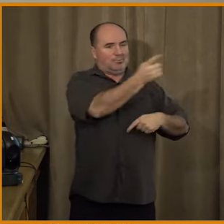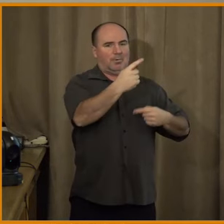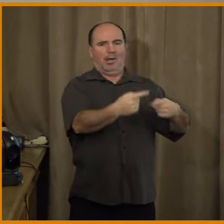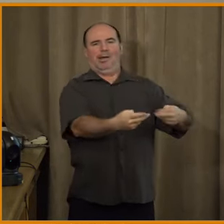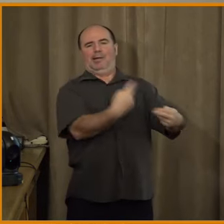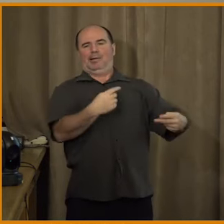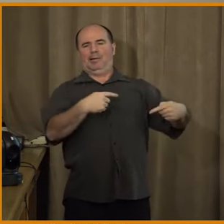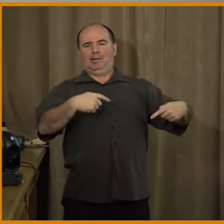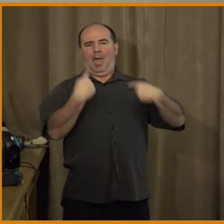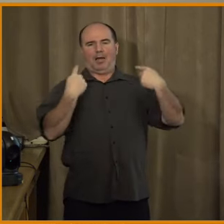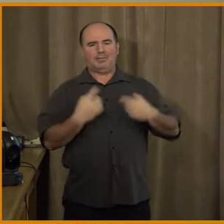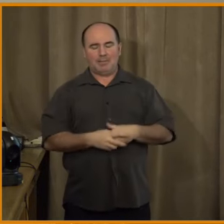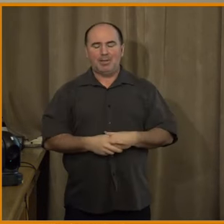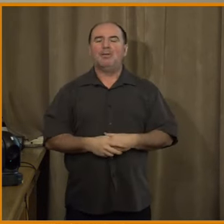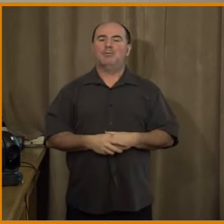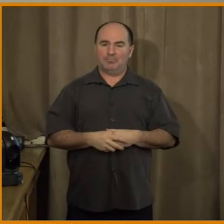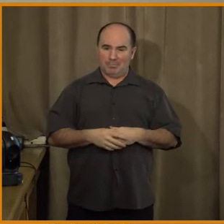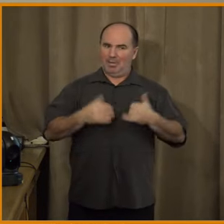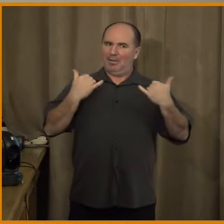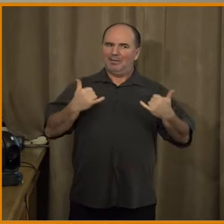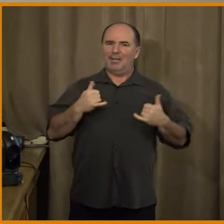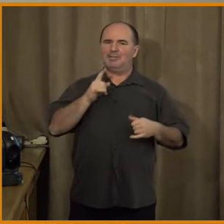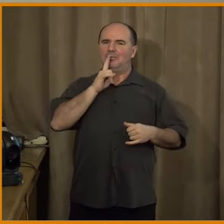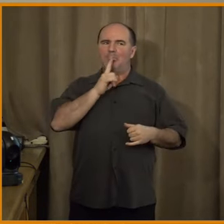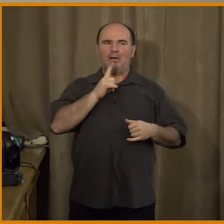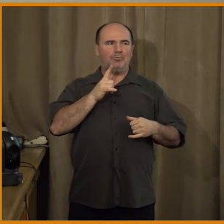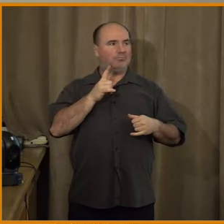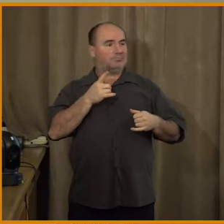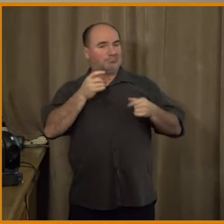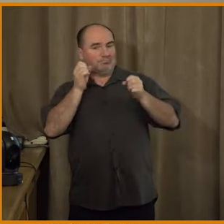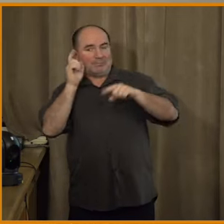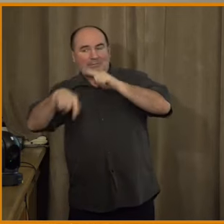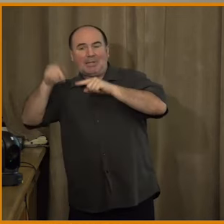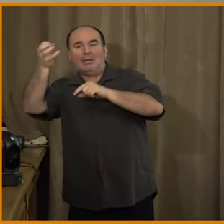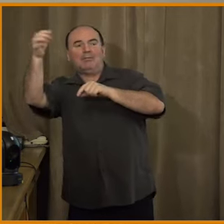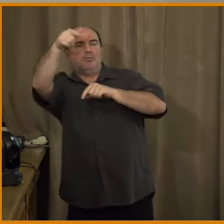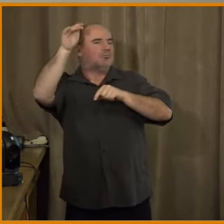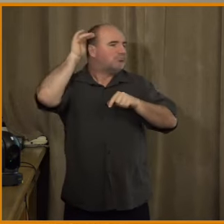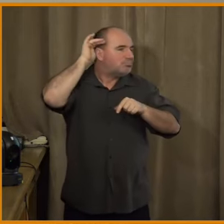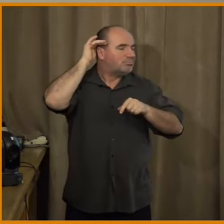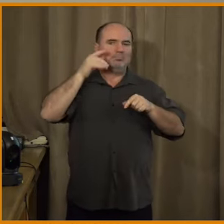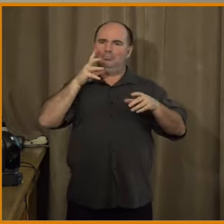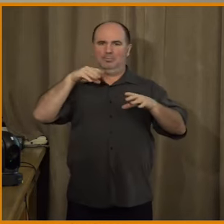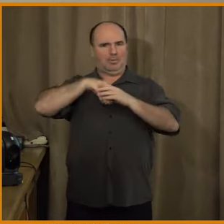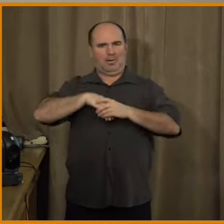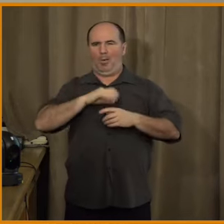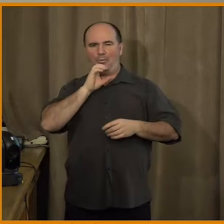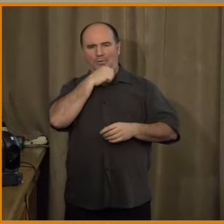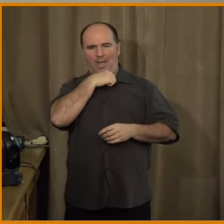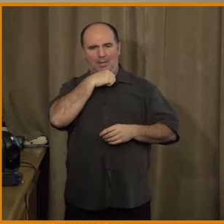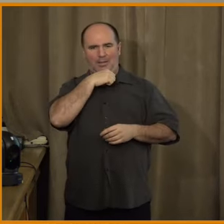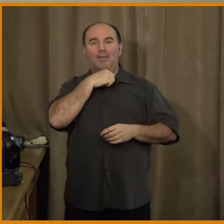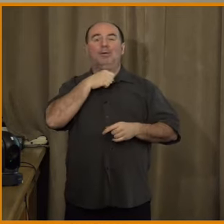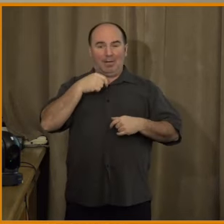dneska se reálně nic moc dlouho neutají, tak pak, když se zjistí, že stát se snaží